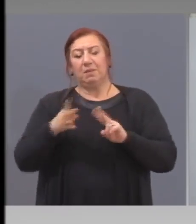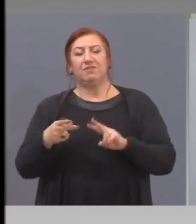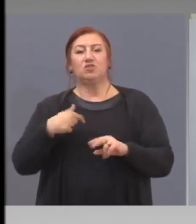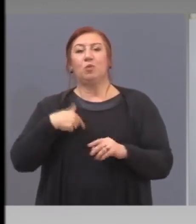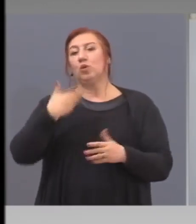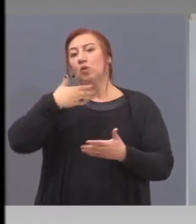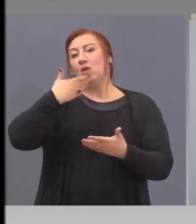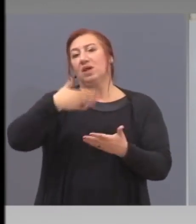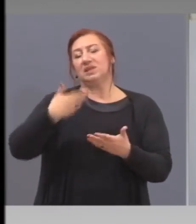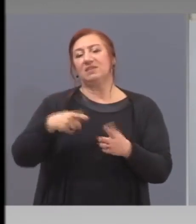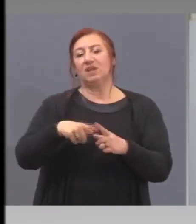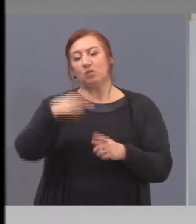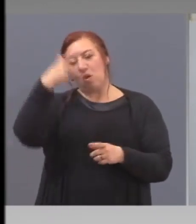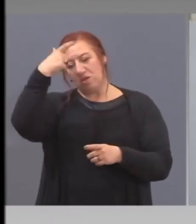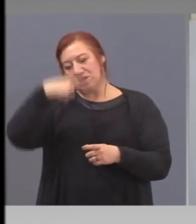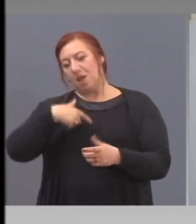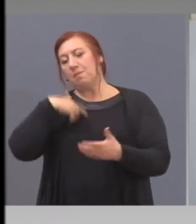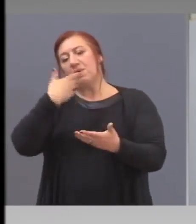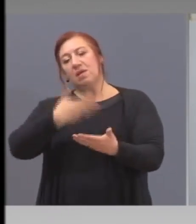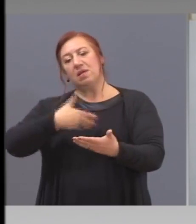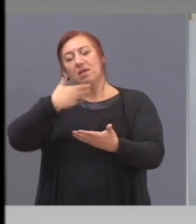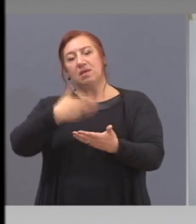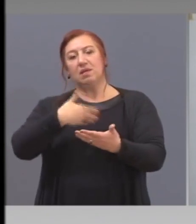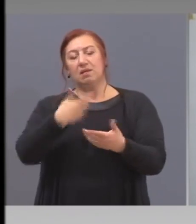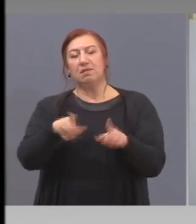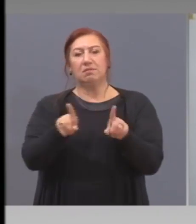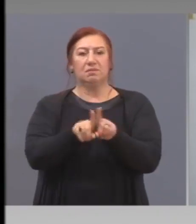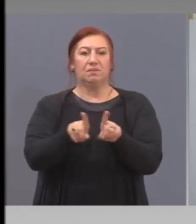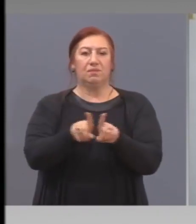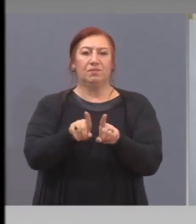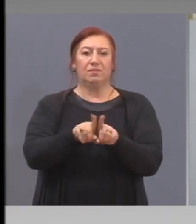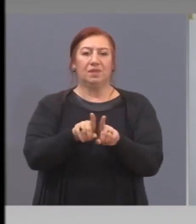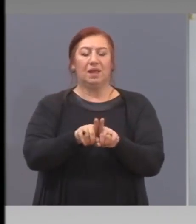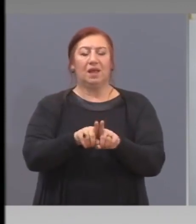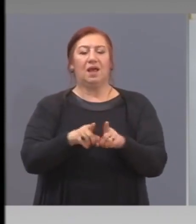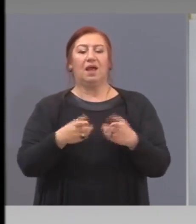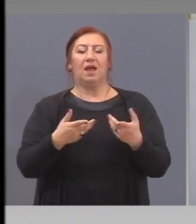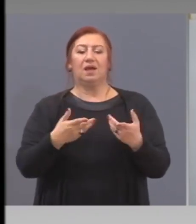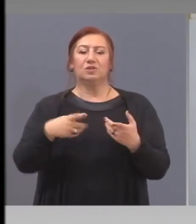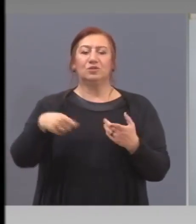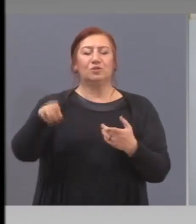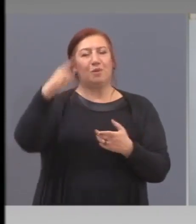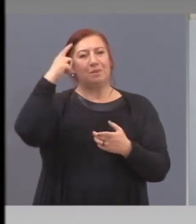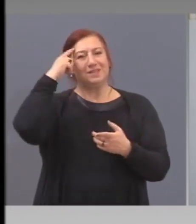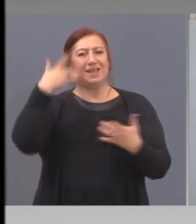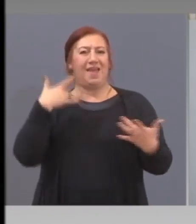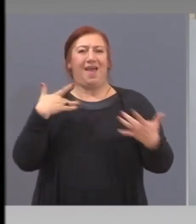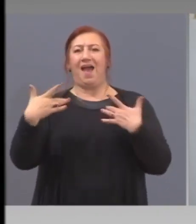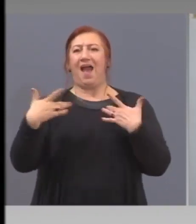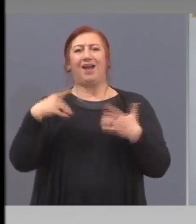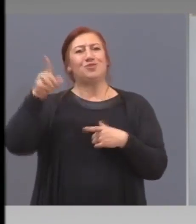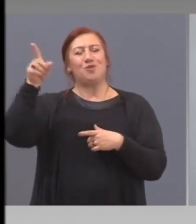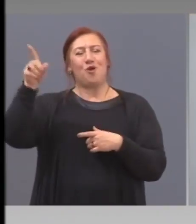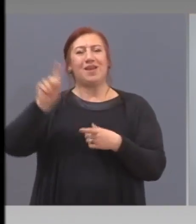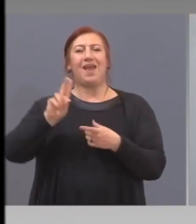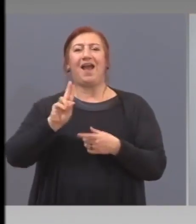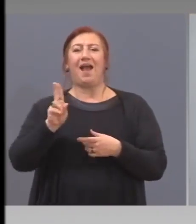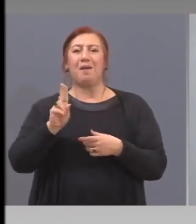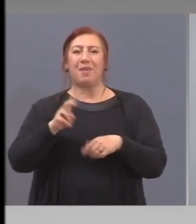монолог. Камен Донев със сигурност и Мариус Куркински са по-добри от мене.